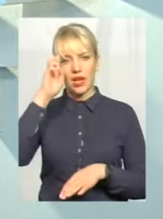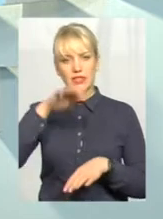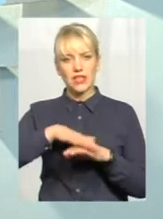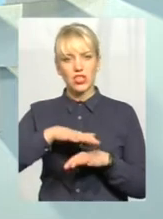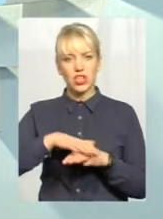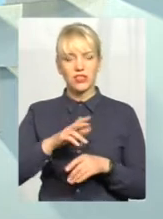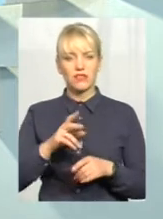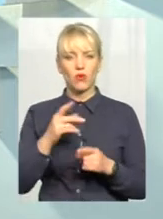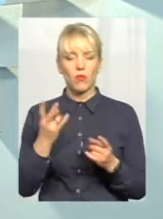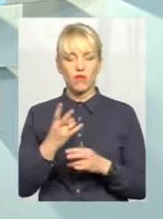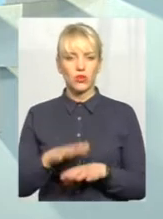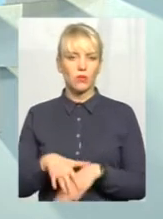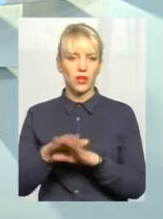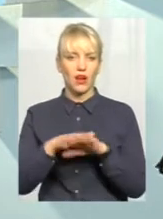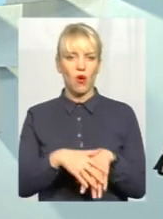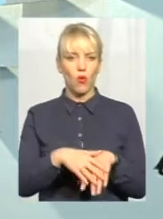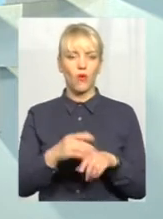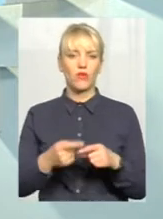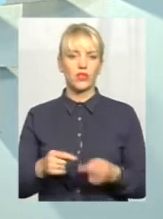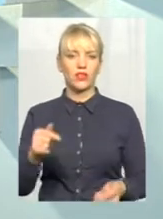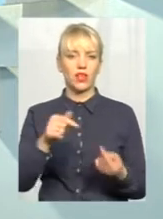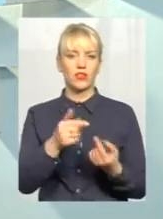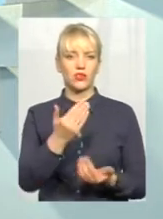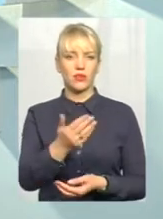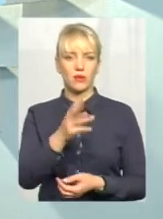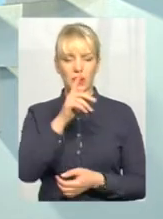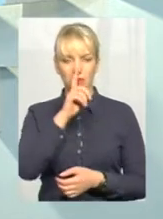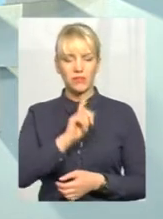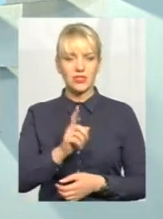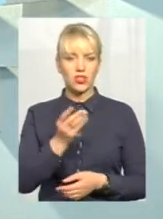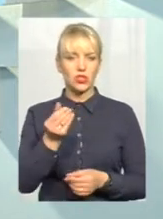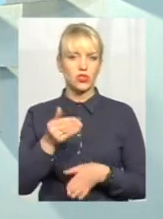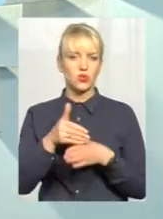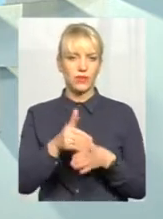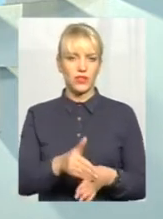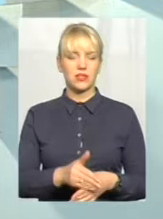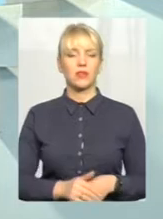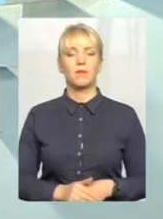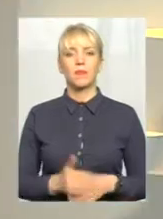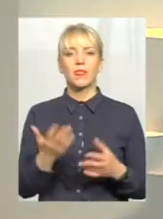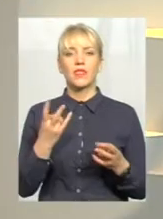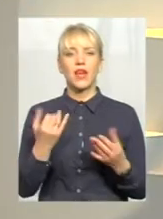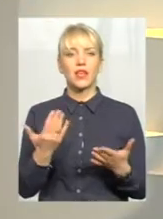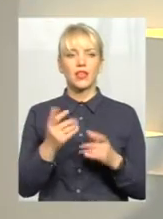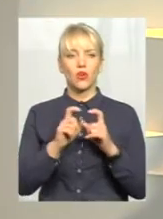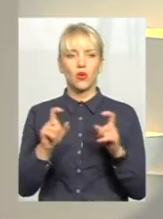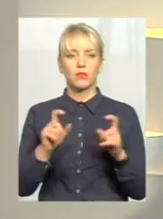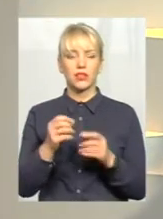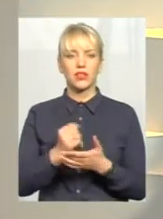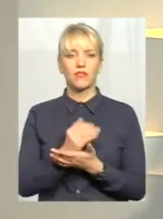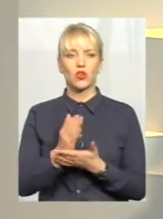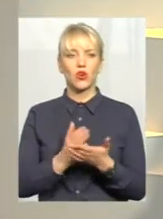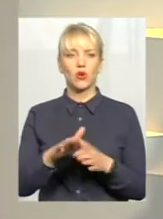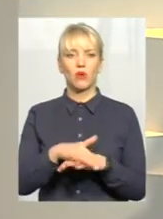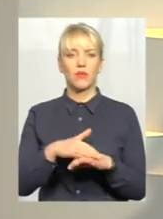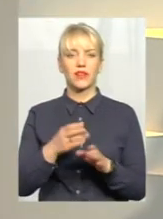об'єднаної громади перераховувала належно цій громаді місячну суму субвенцій. На які об'єкти інфраструктури громади